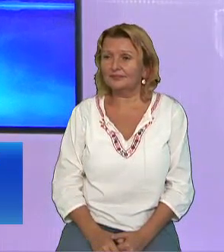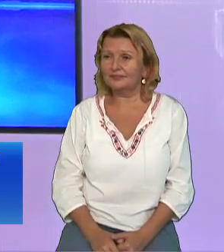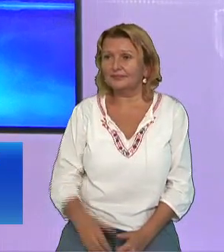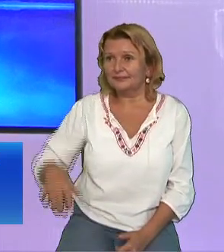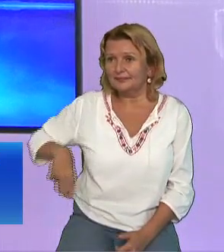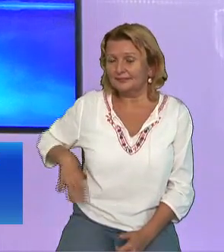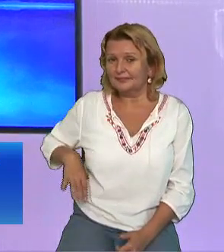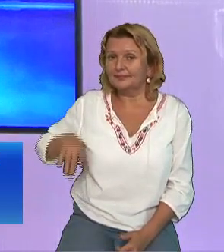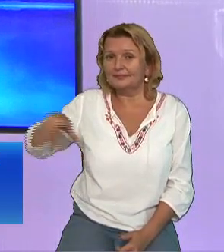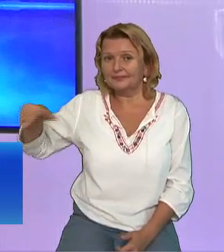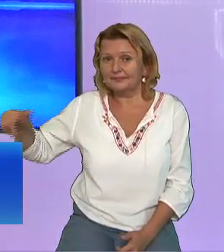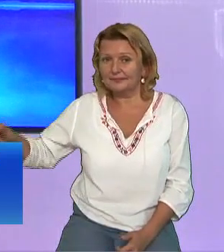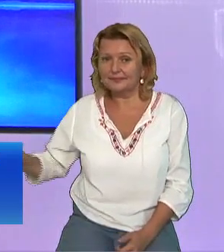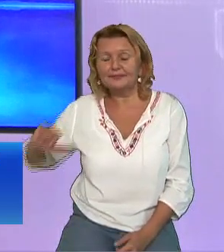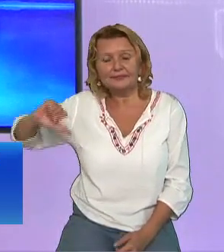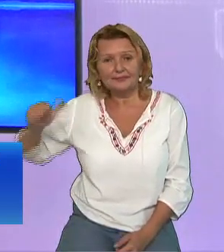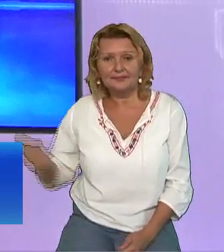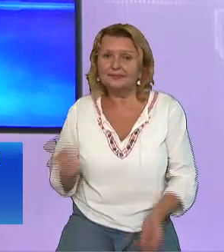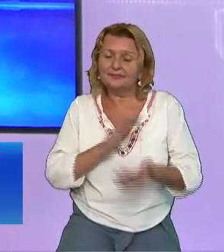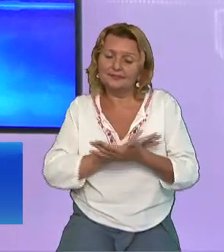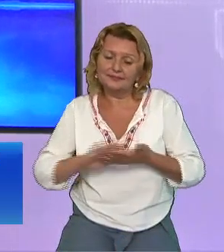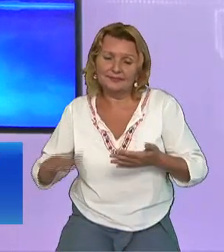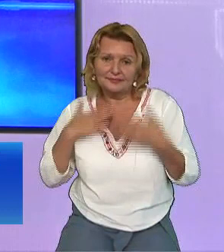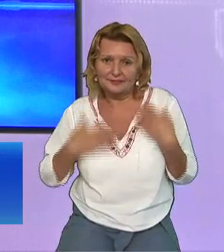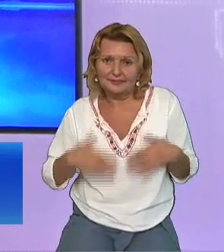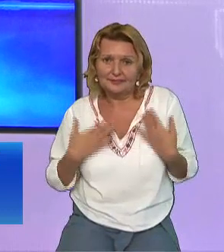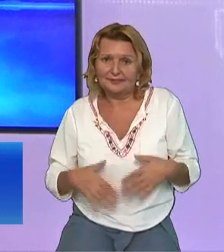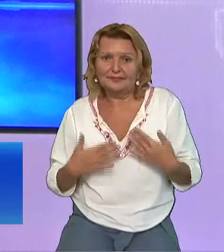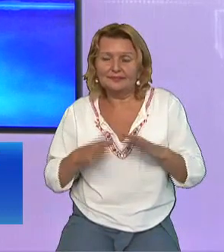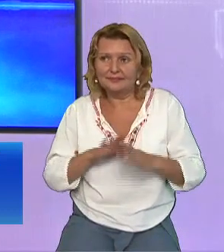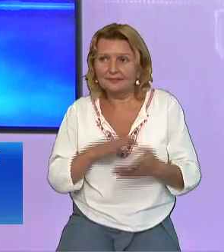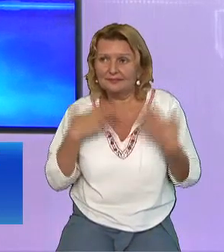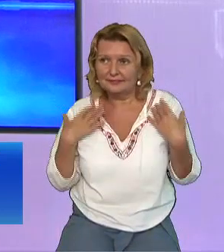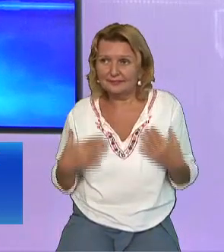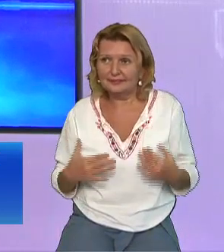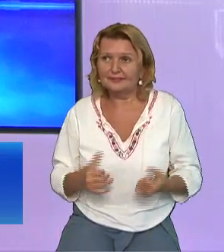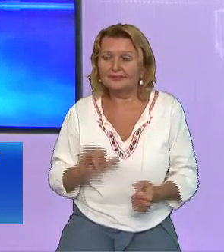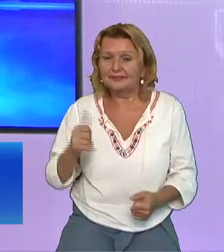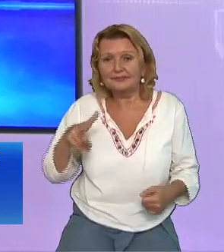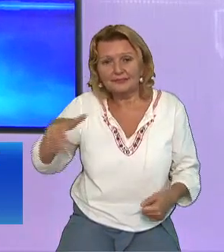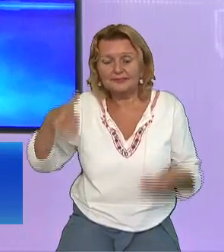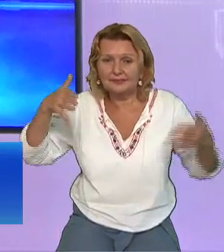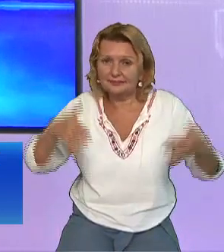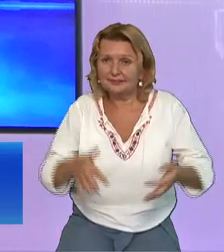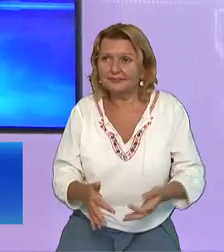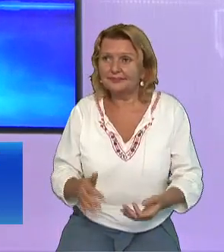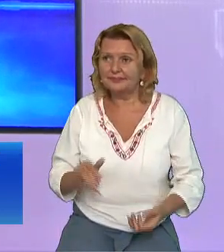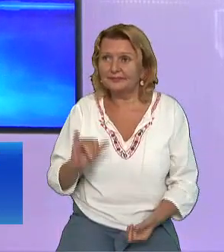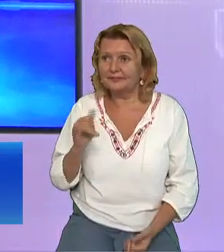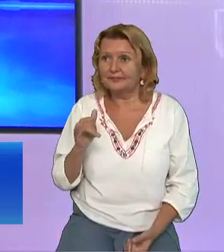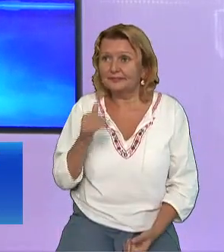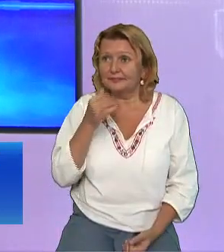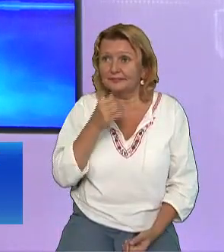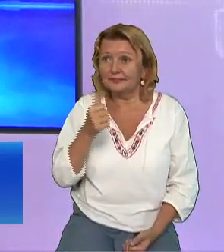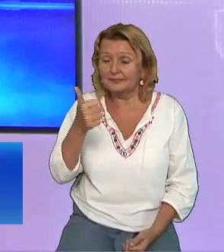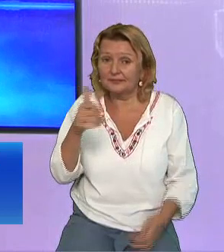Nespălat Sau neîngrijit Și să intre în putrefacție Așa de repede S-au dus La mormânt Însă Pe drumul spre mormânt